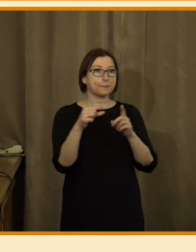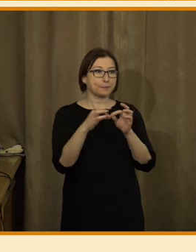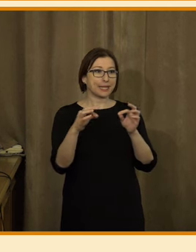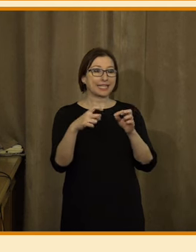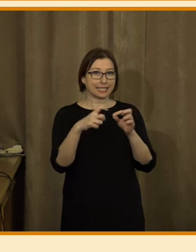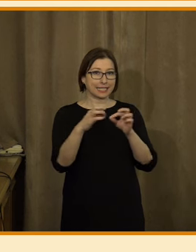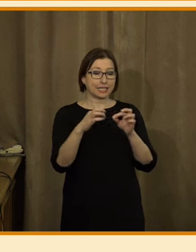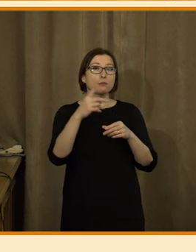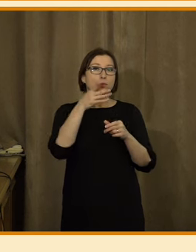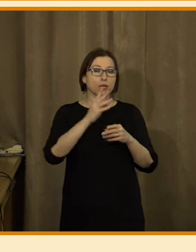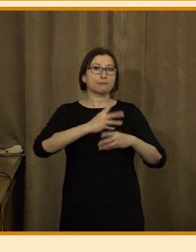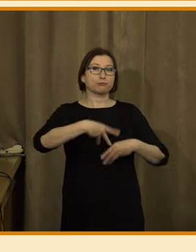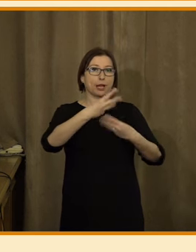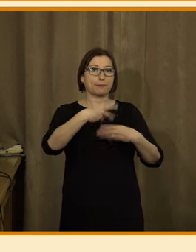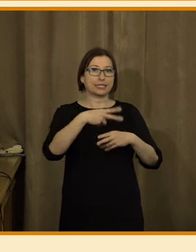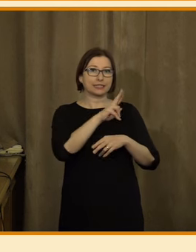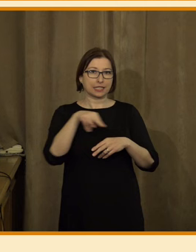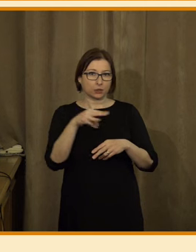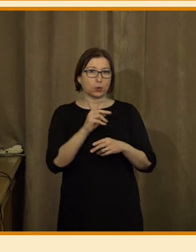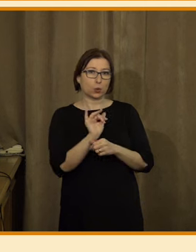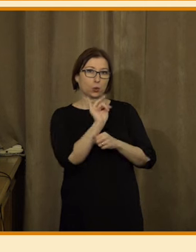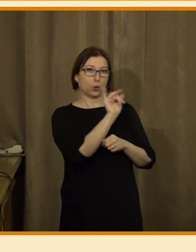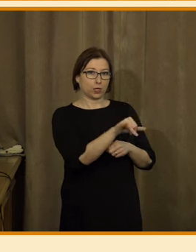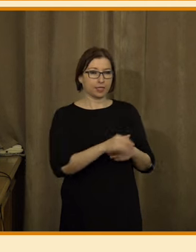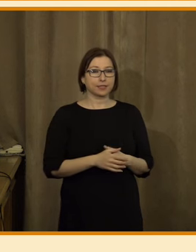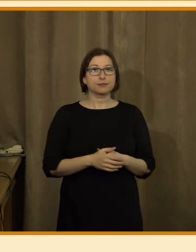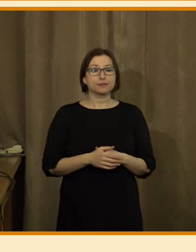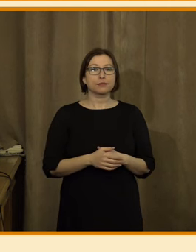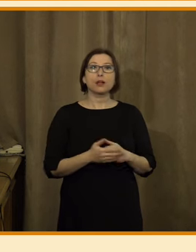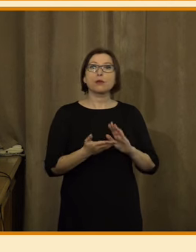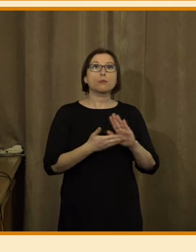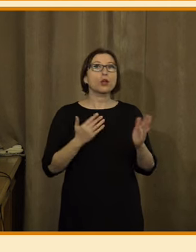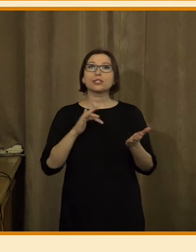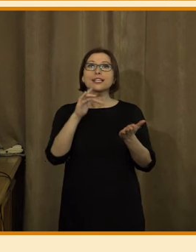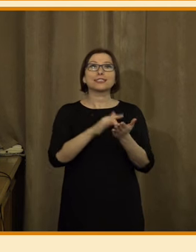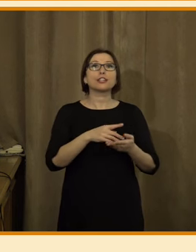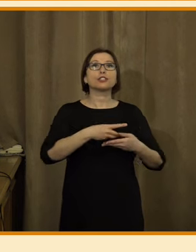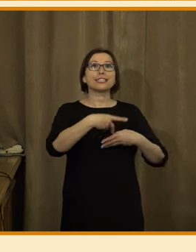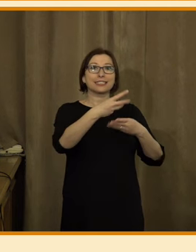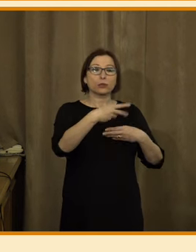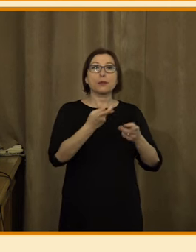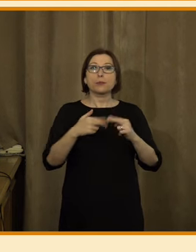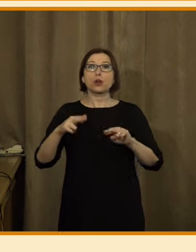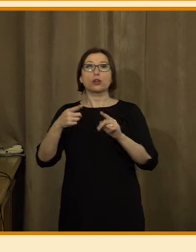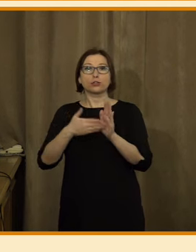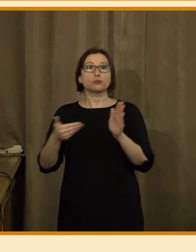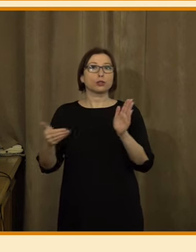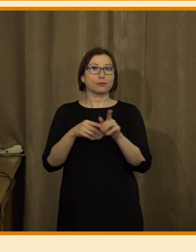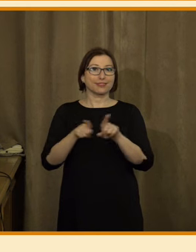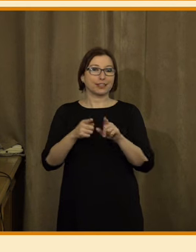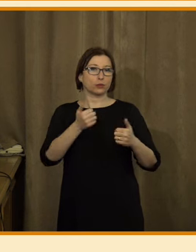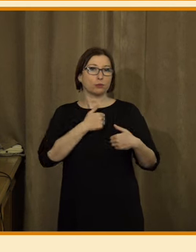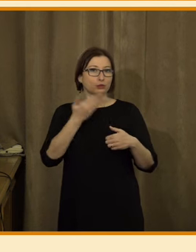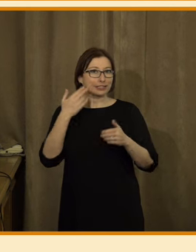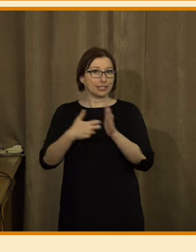zajišťovat přepis do titulků. To, proč nestačí přepisovat do titulků, proč je potřeba i tlumoči do